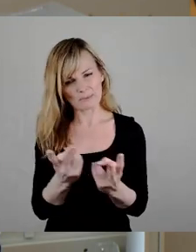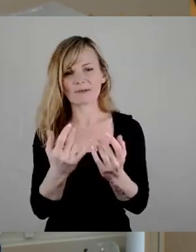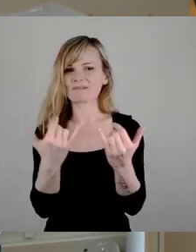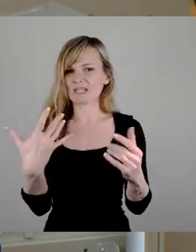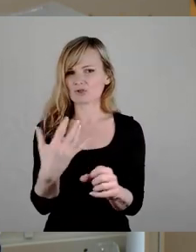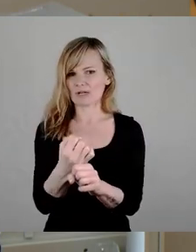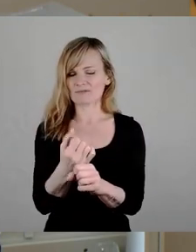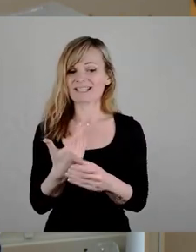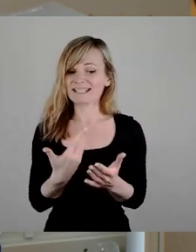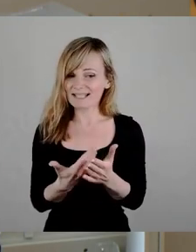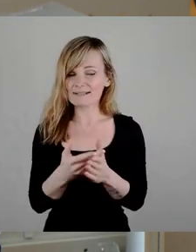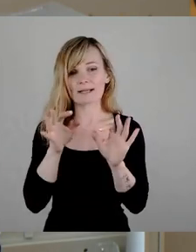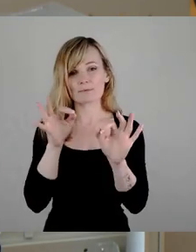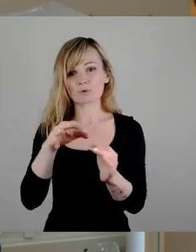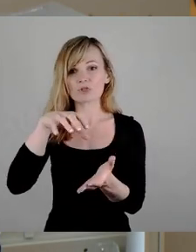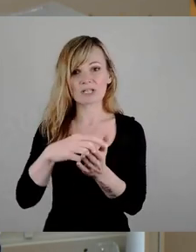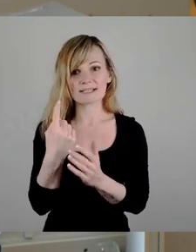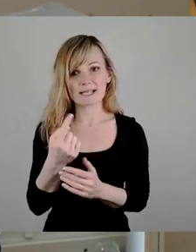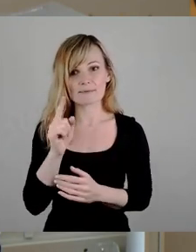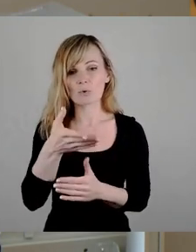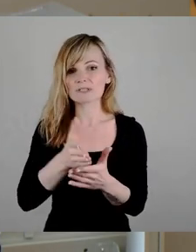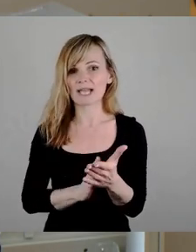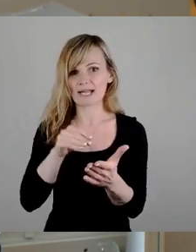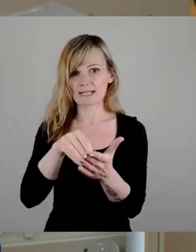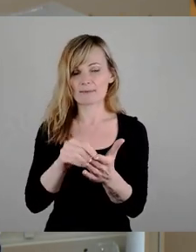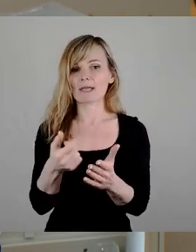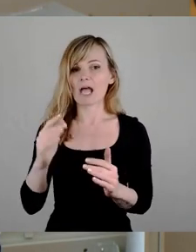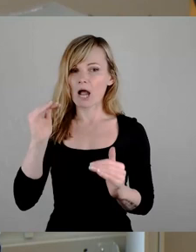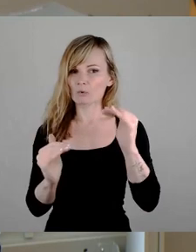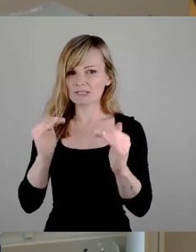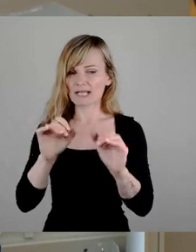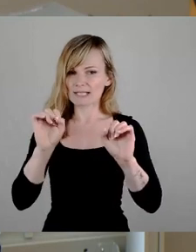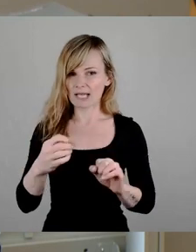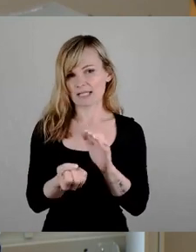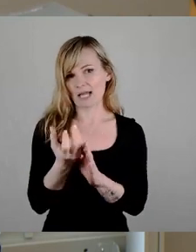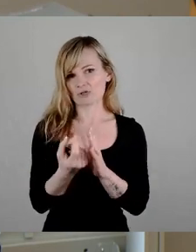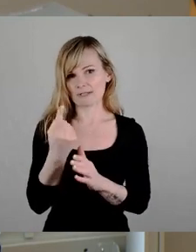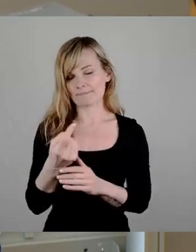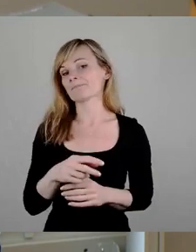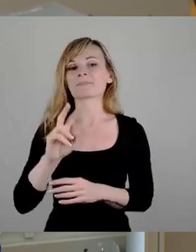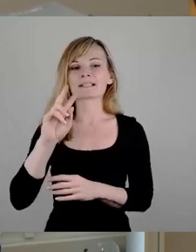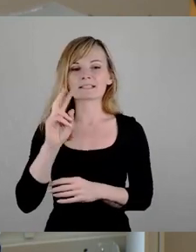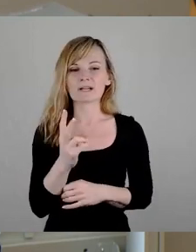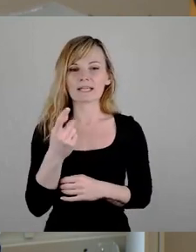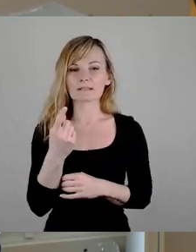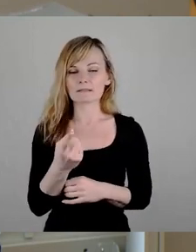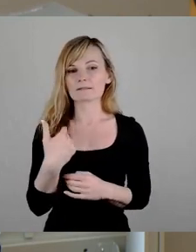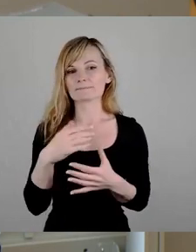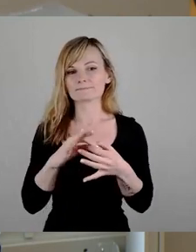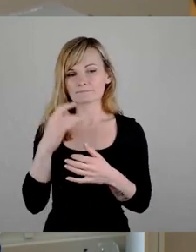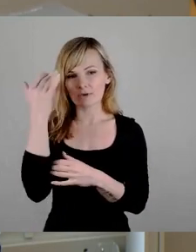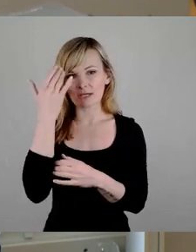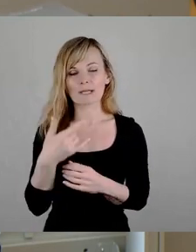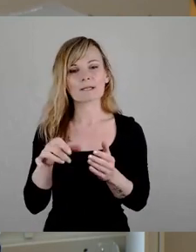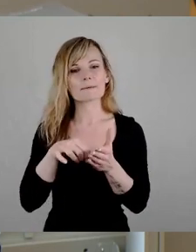auch Teil des Spiels ist und ein Stück weit auch einen Ausgleich herstellen kann. Zum Zweiten geht es uns darum, bezahlbares Wohnen wirklich in